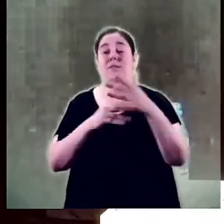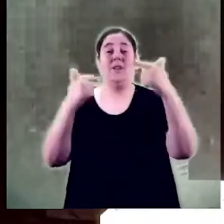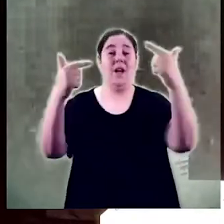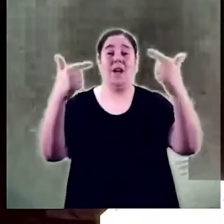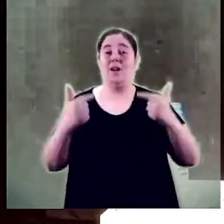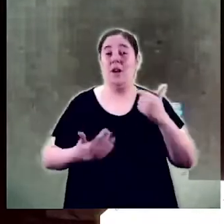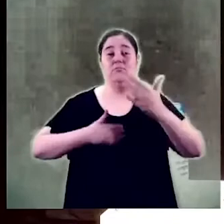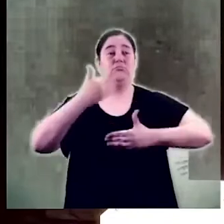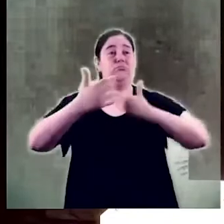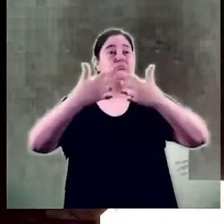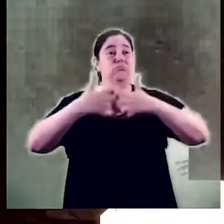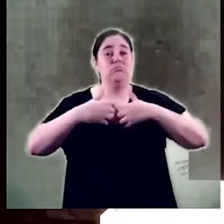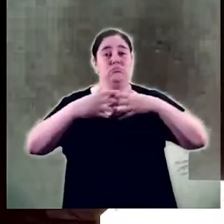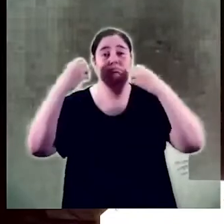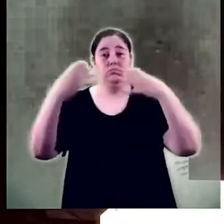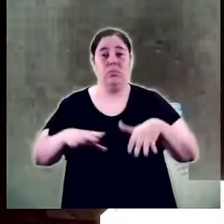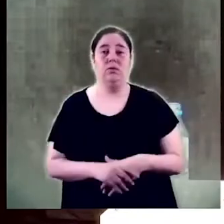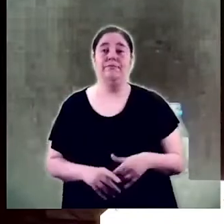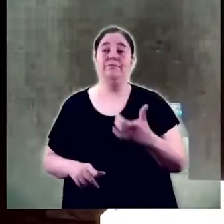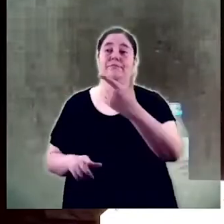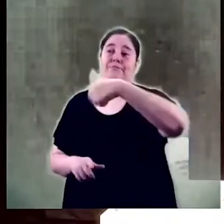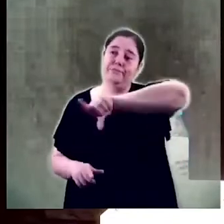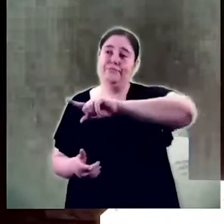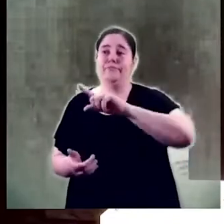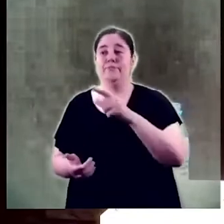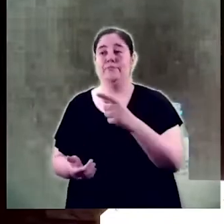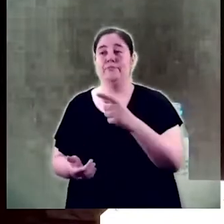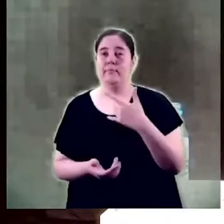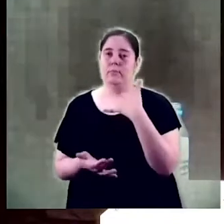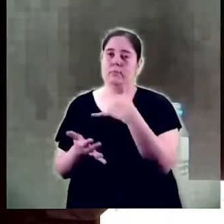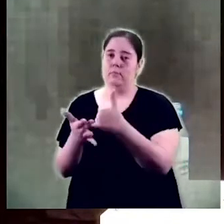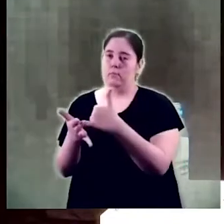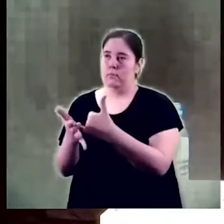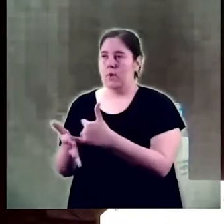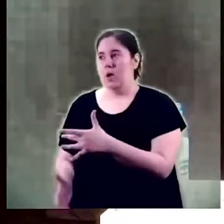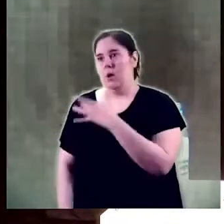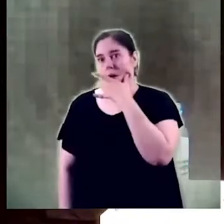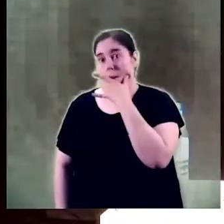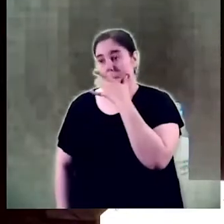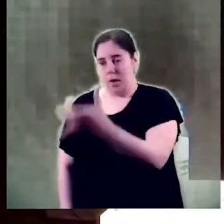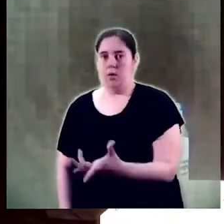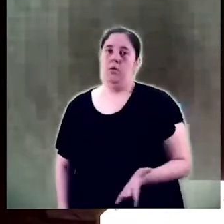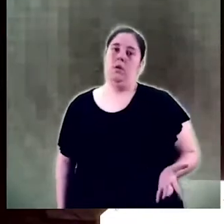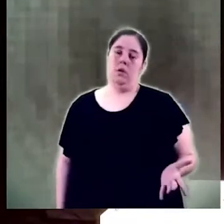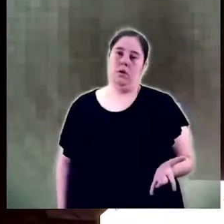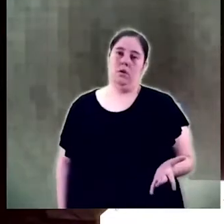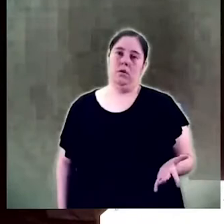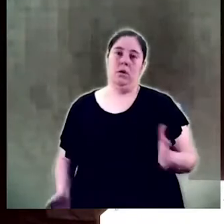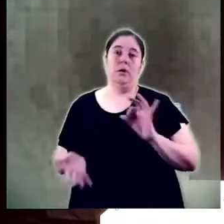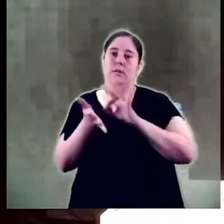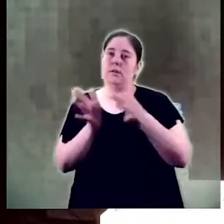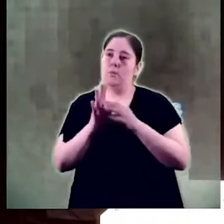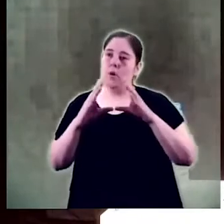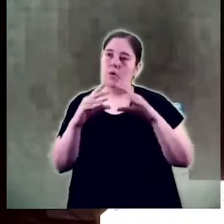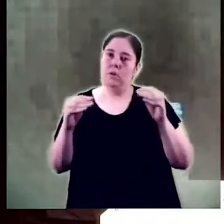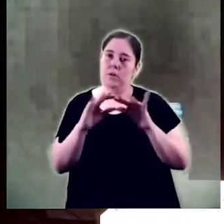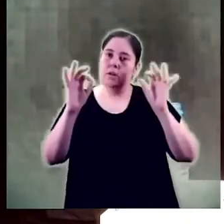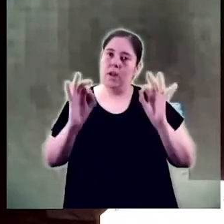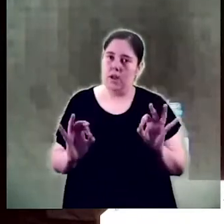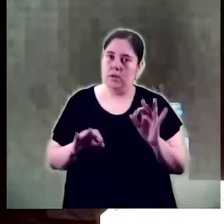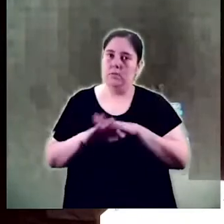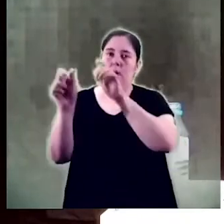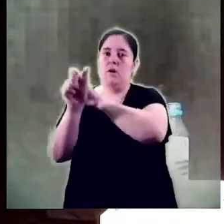del grau. La precarietat vergonyosa en la que ha de sostenir-se el professorat associat és general al sistema universitari